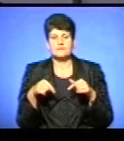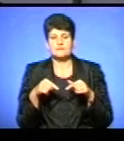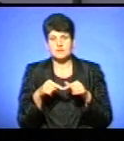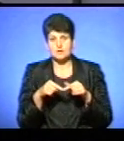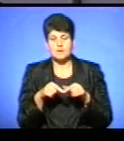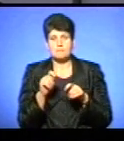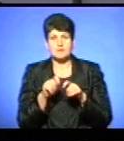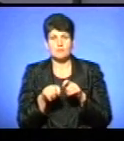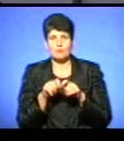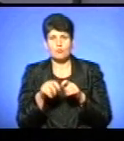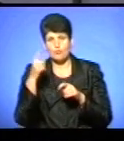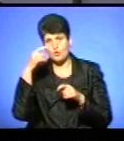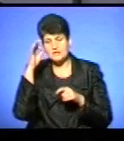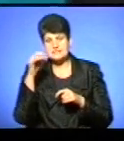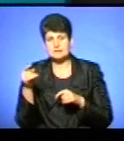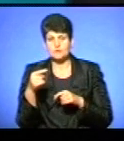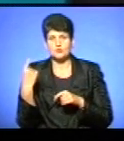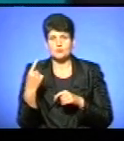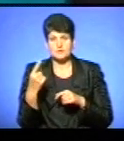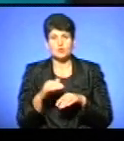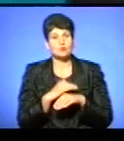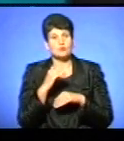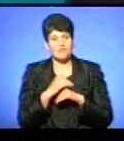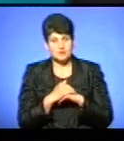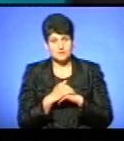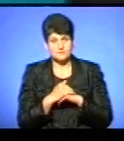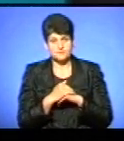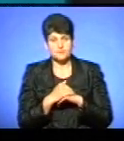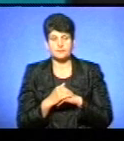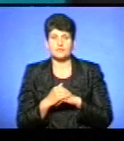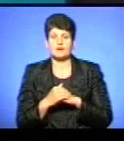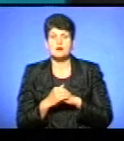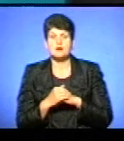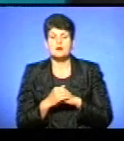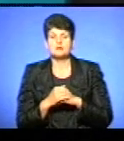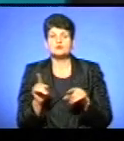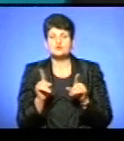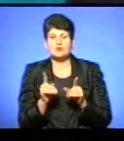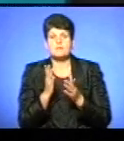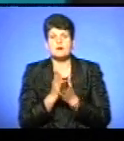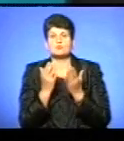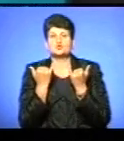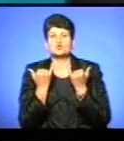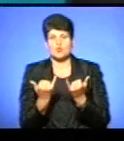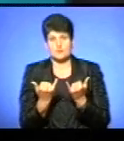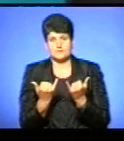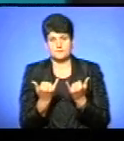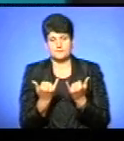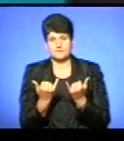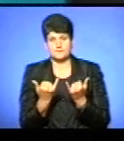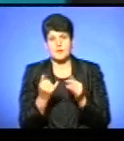патрульної поліції у Тернопільській області. Кажу вам доброго вечора. Добрий вечір. Ну, отож, власне, скажіть, що маємо на сьогодні? Тому що